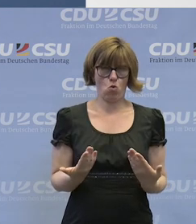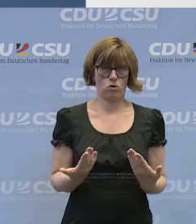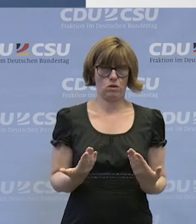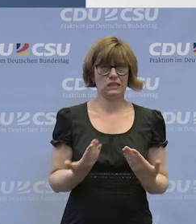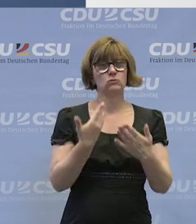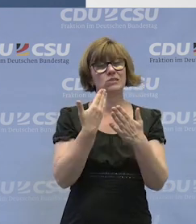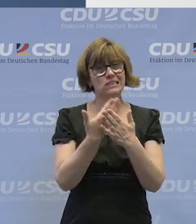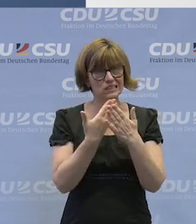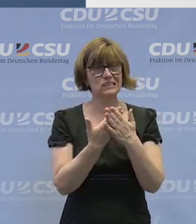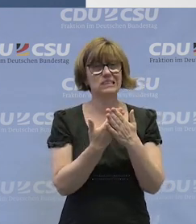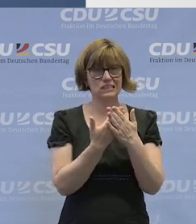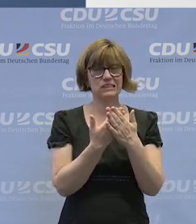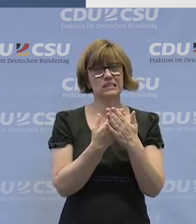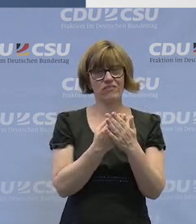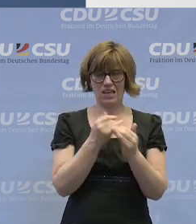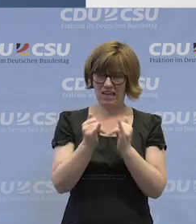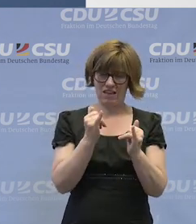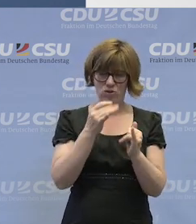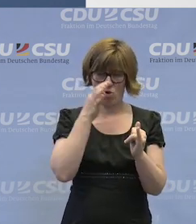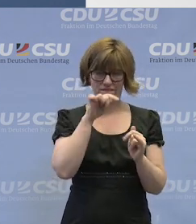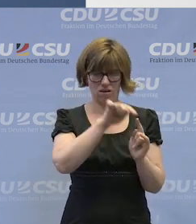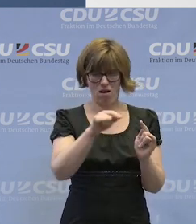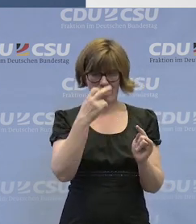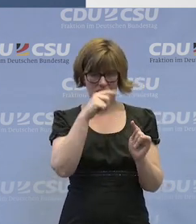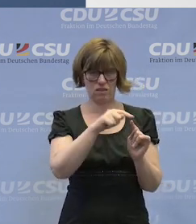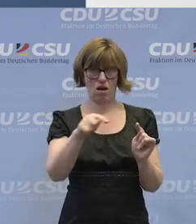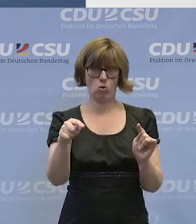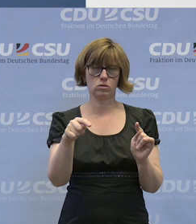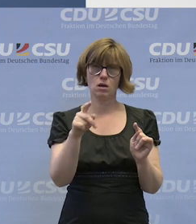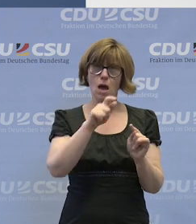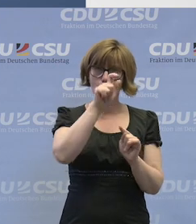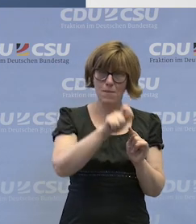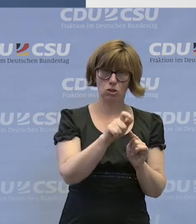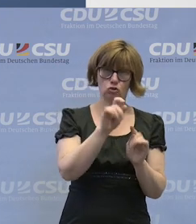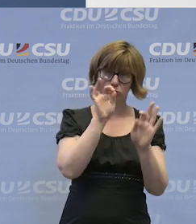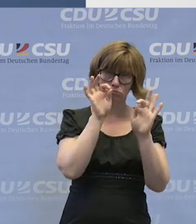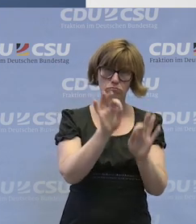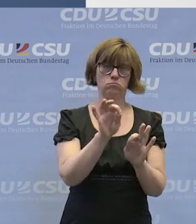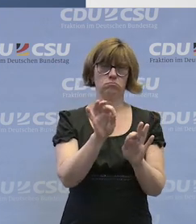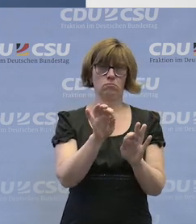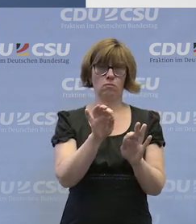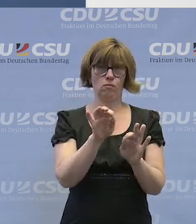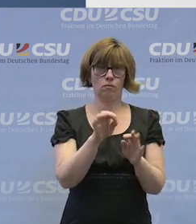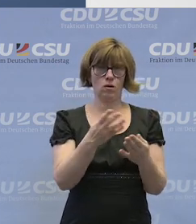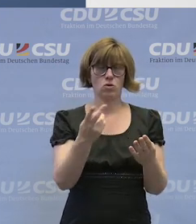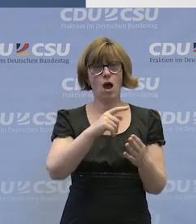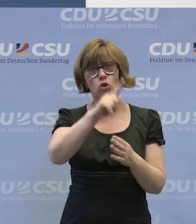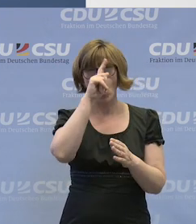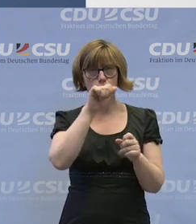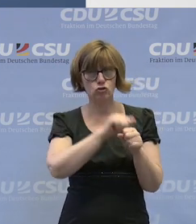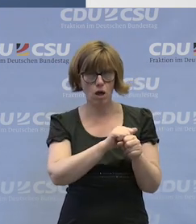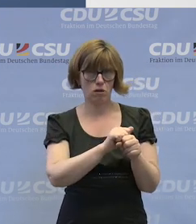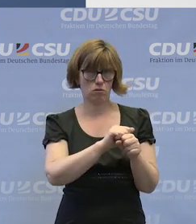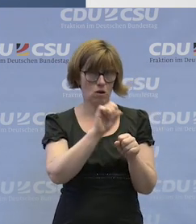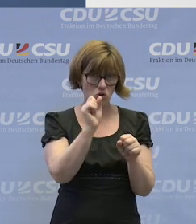Das ist dann immer auch eine individuelle Frage, wie gut dieser Mensch die entsprechen oder deutsch eben